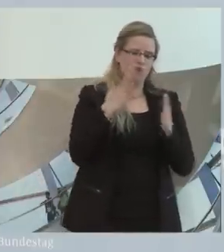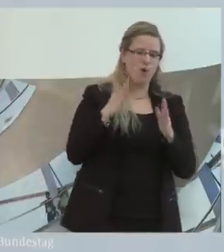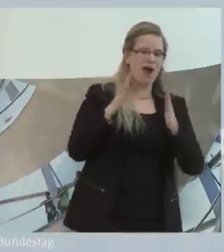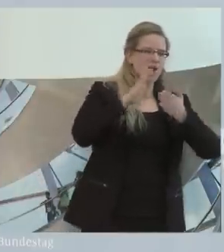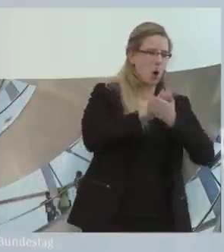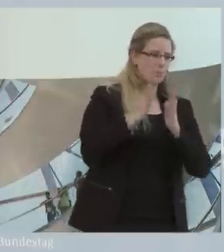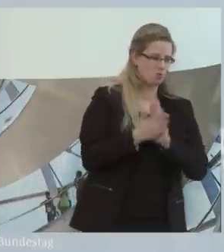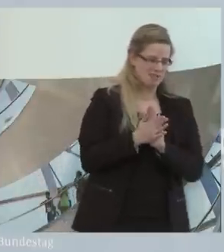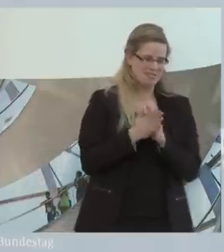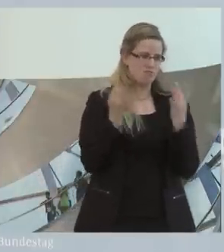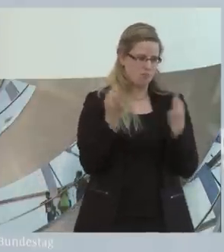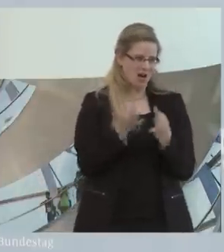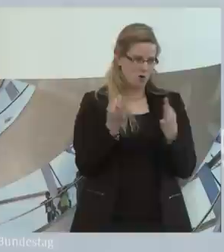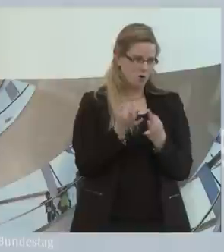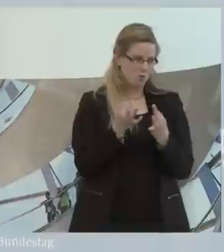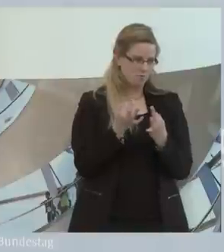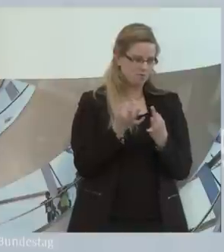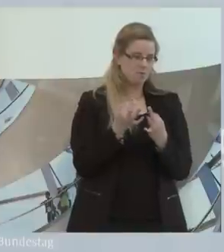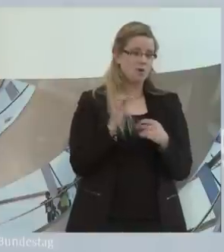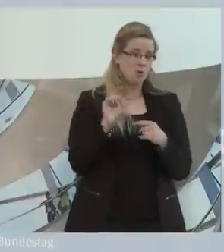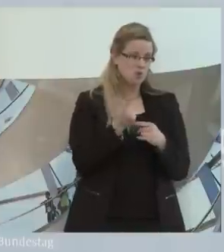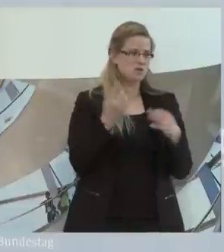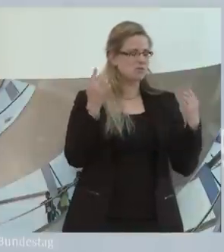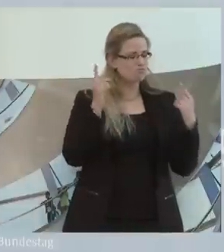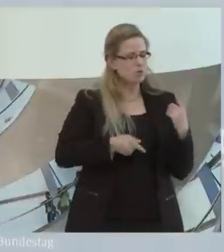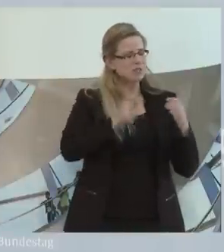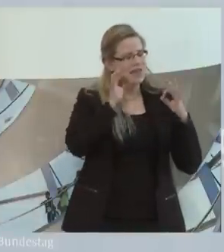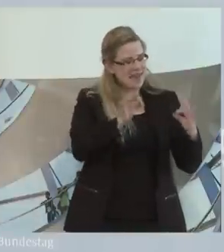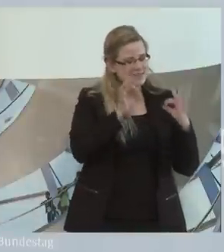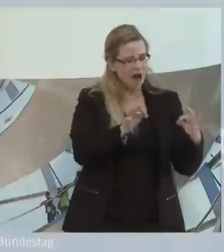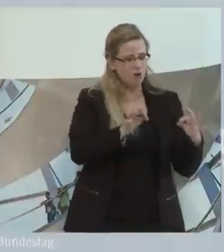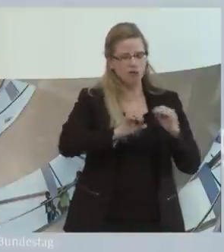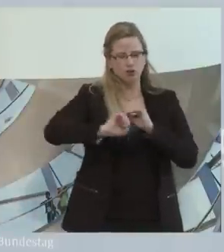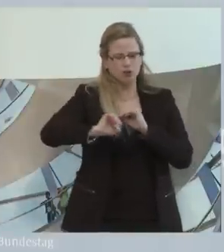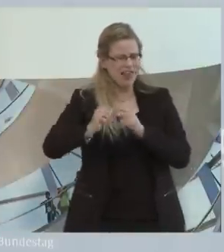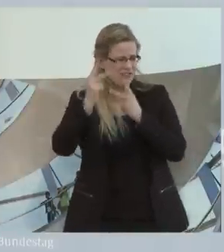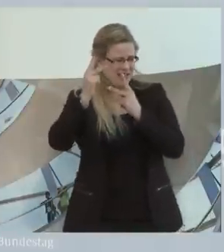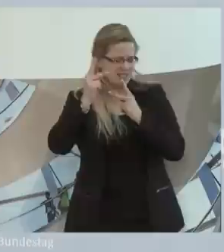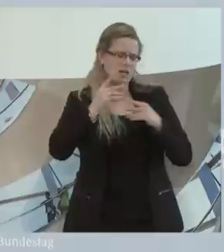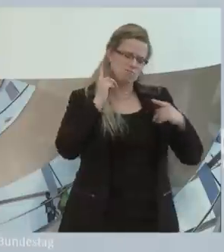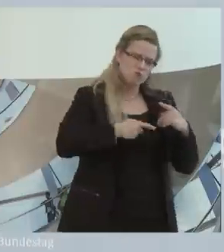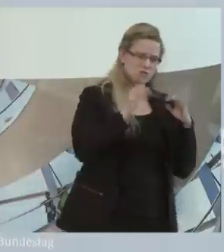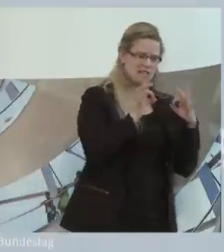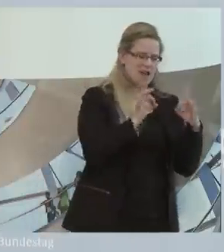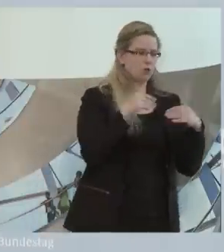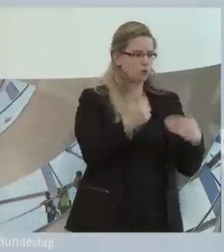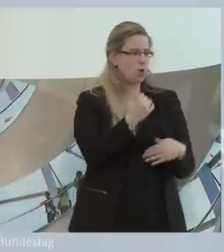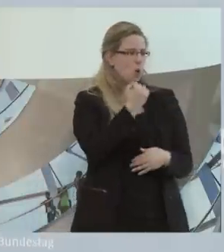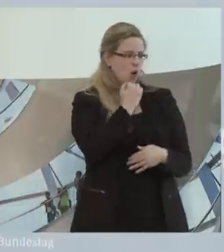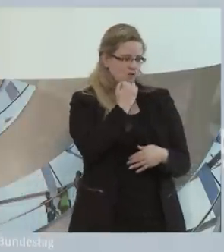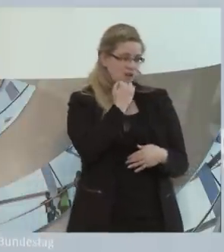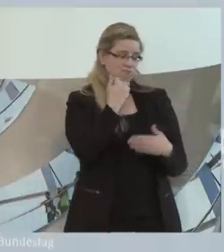ausloten. Und bei allem gilt Gründlichkeit vor Schnelligkeit. Meine Hoffnung und meine Erwartung ist,